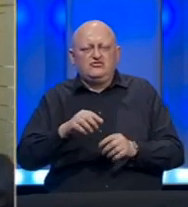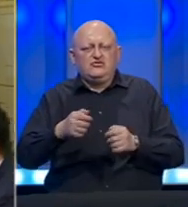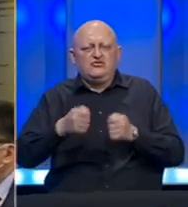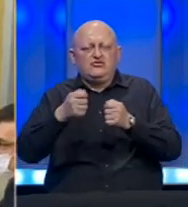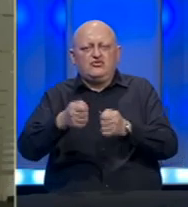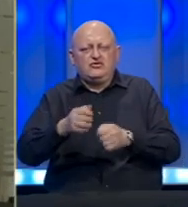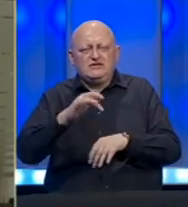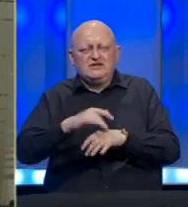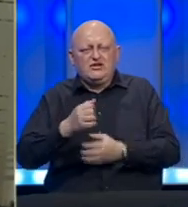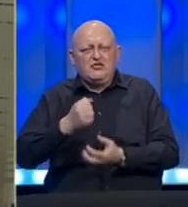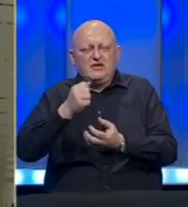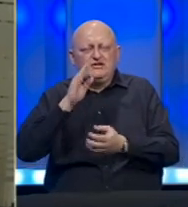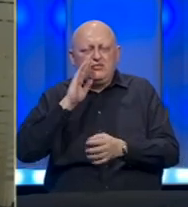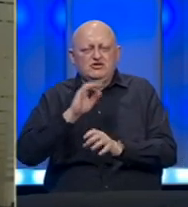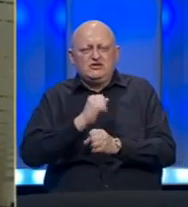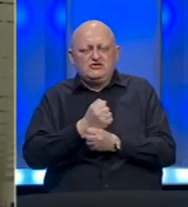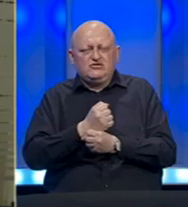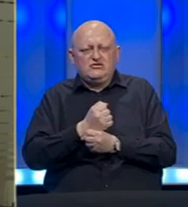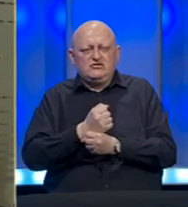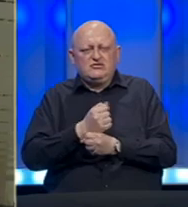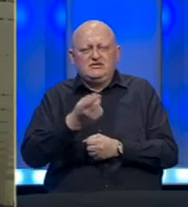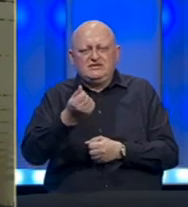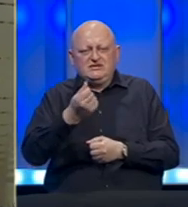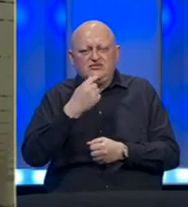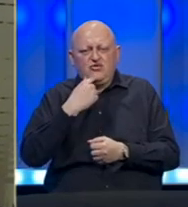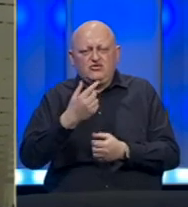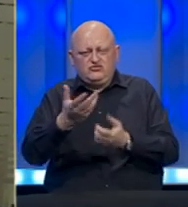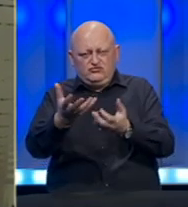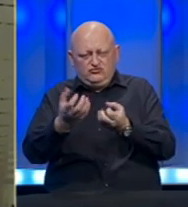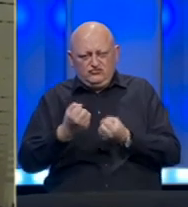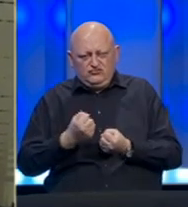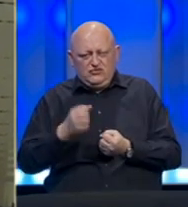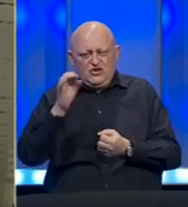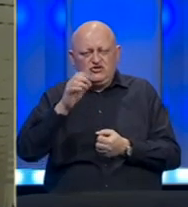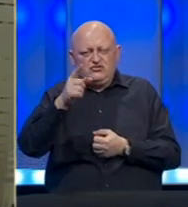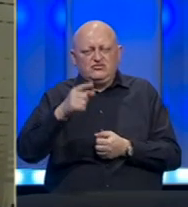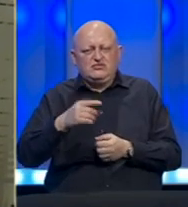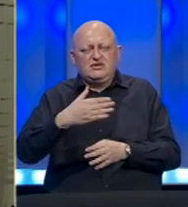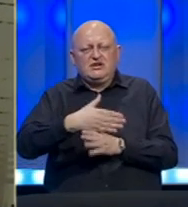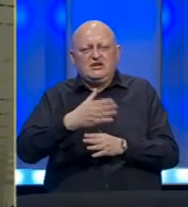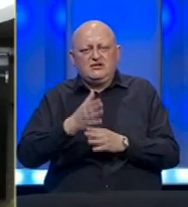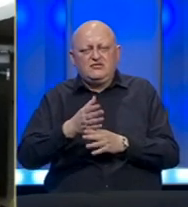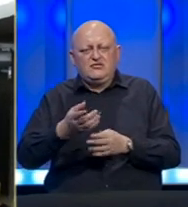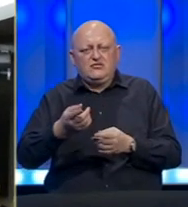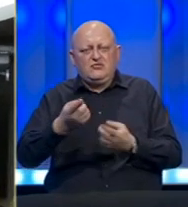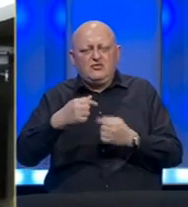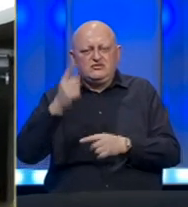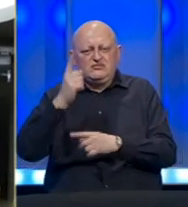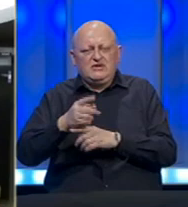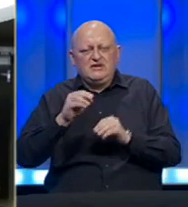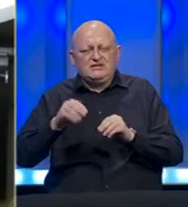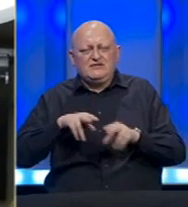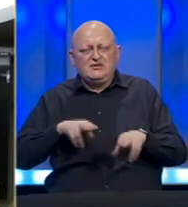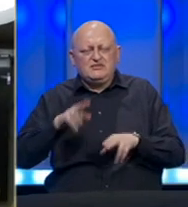dostavi Centralnoj banci Bosne i Hercegovine, a sredstva koja budu povučena na osnovu toga bit će raspoređena posebnom odlukom Savjeta